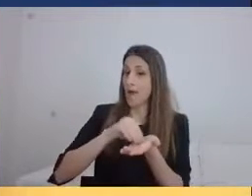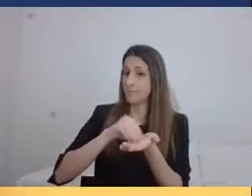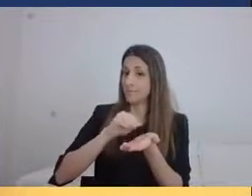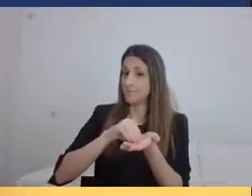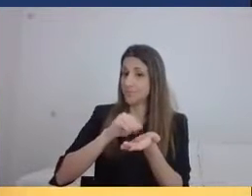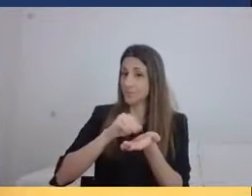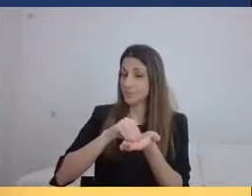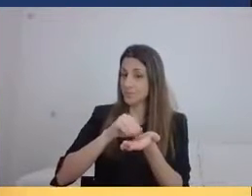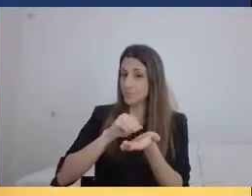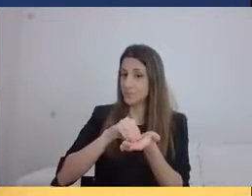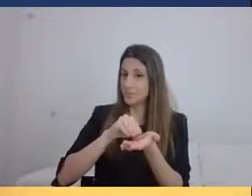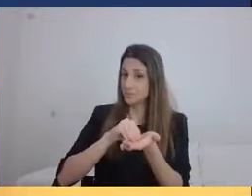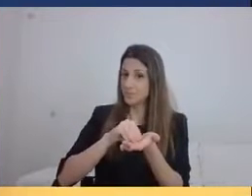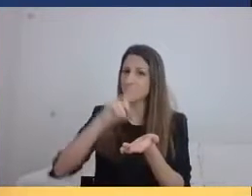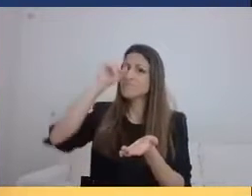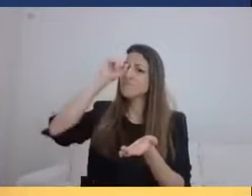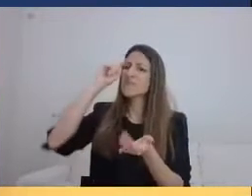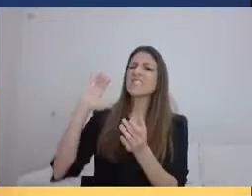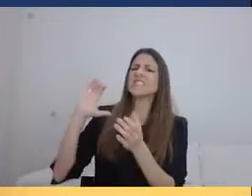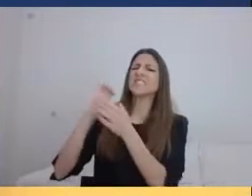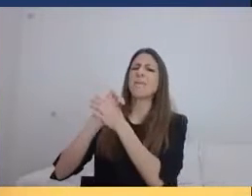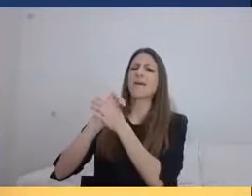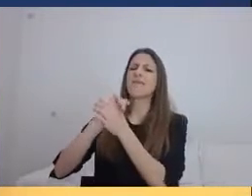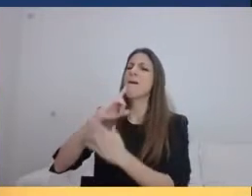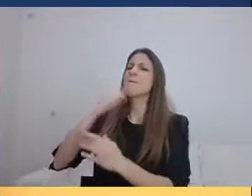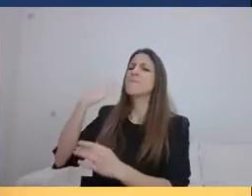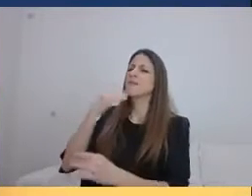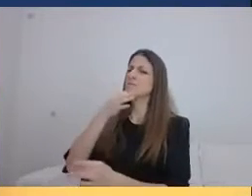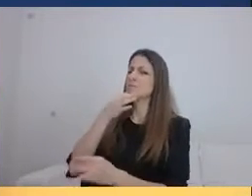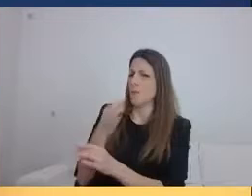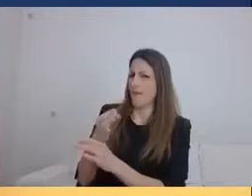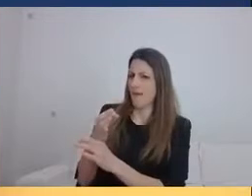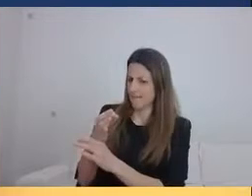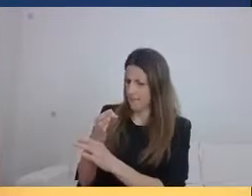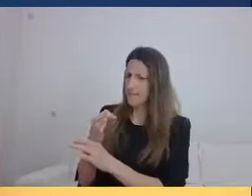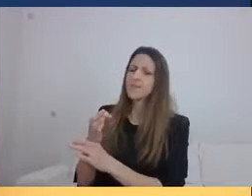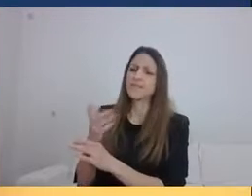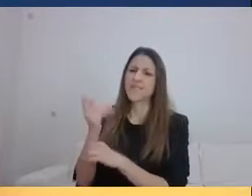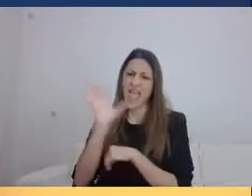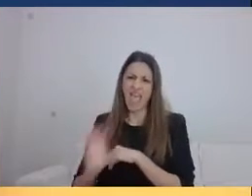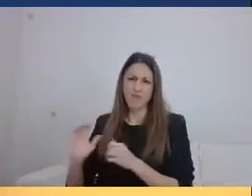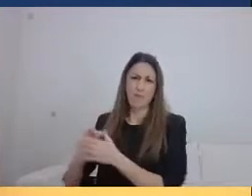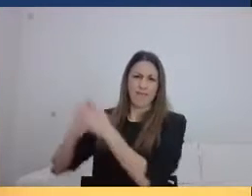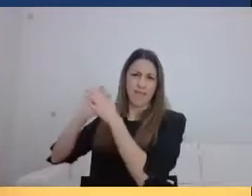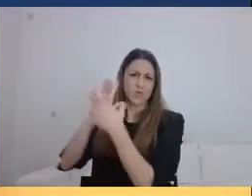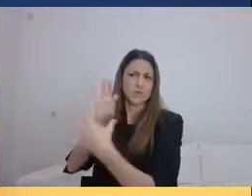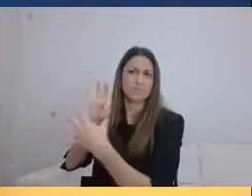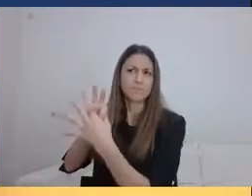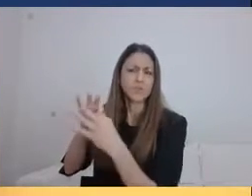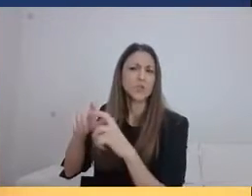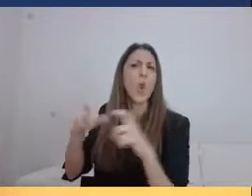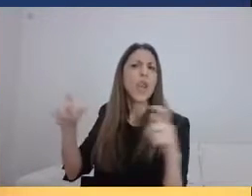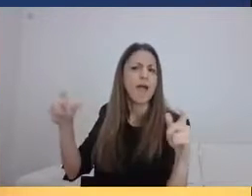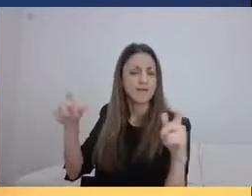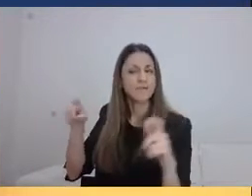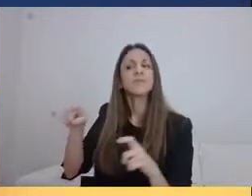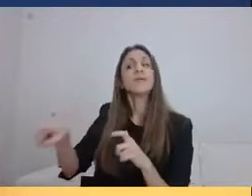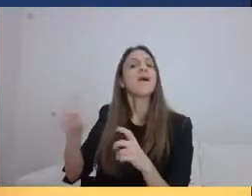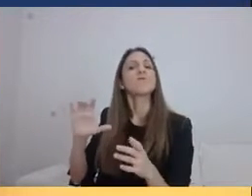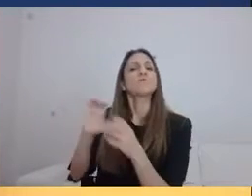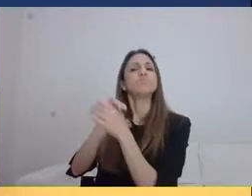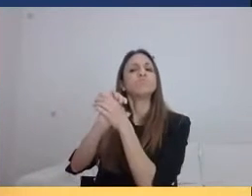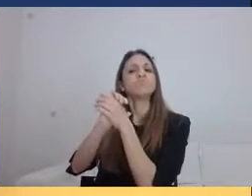Change Coalition, για αυτόν τον συνασπισμό που έχουμε δημιουργήσει, με αυτόν τον συνασπισμό θα φέρουμε κοντά